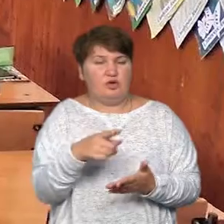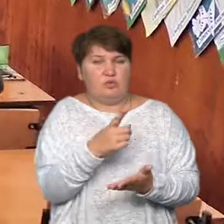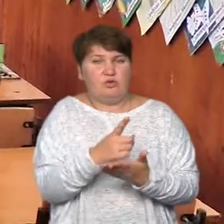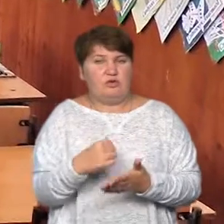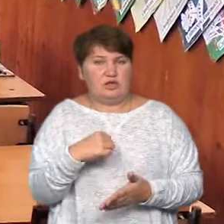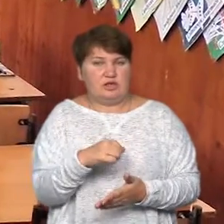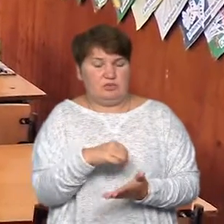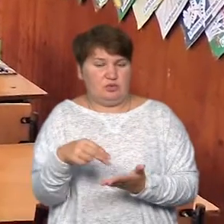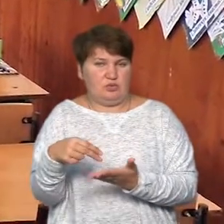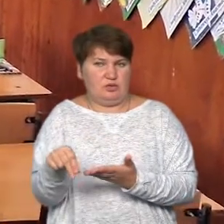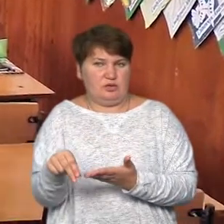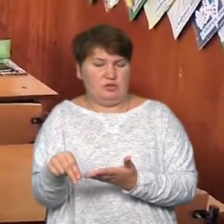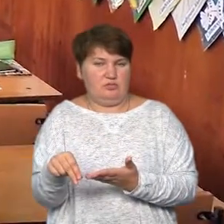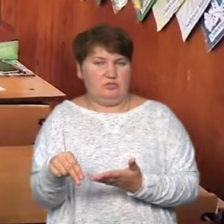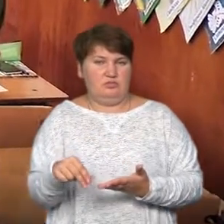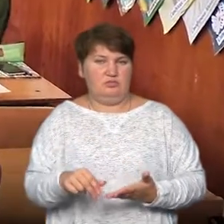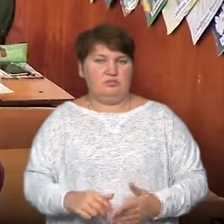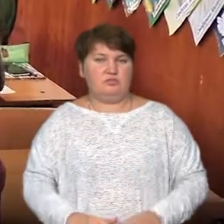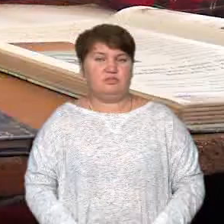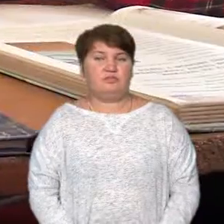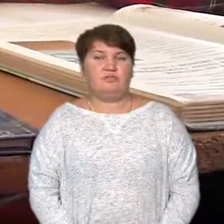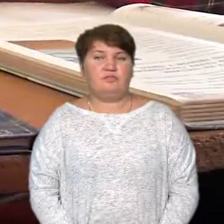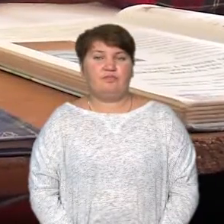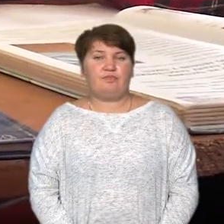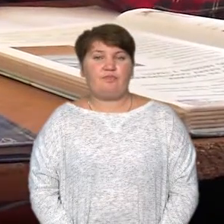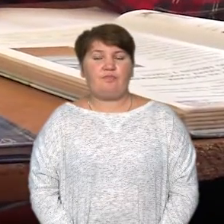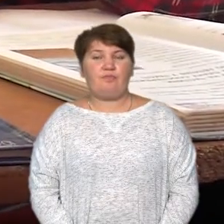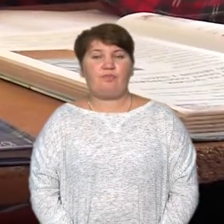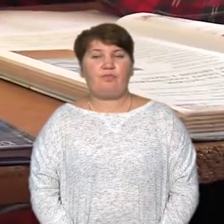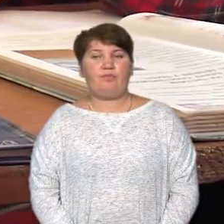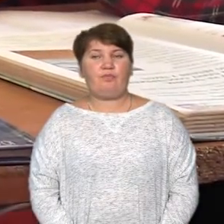купити. Лена Маріжжа, Назар Вінтонюк. Новини на Суспільному. Прикарпаття.